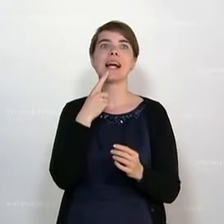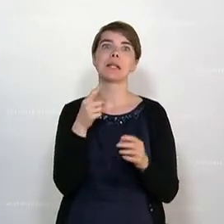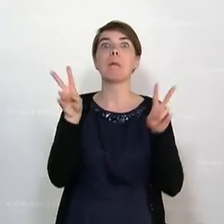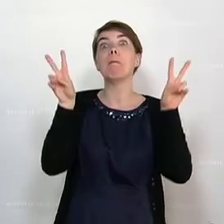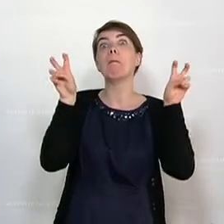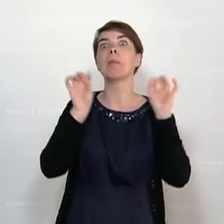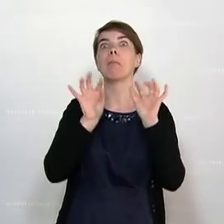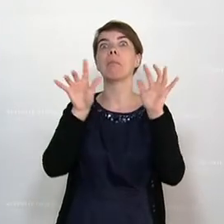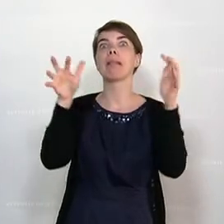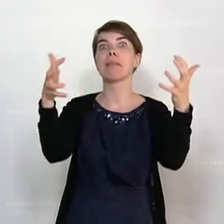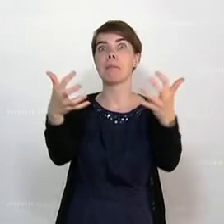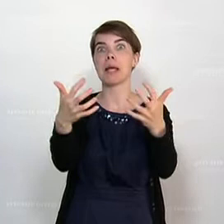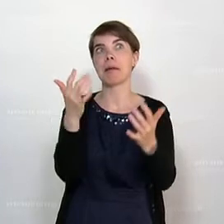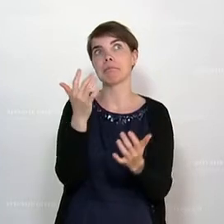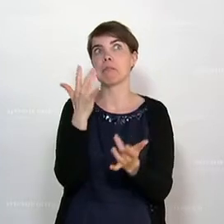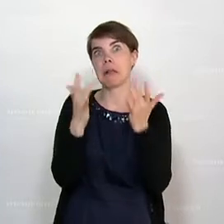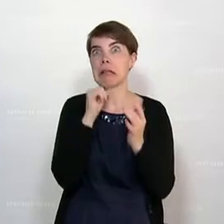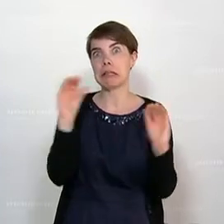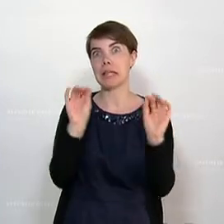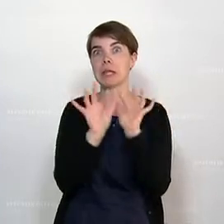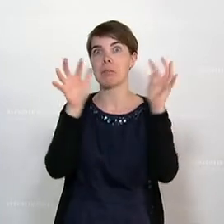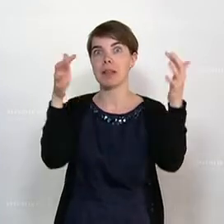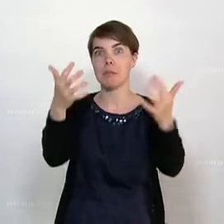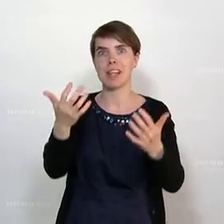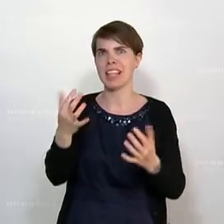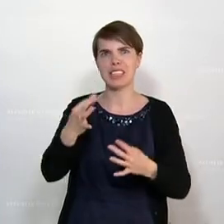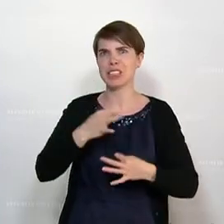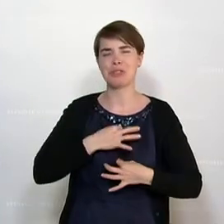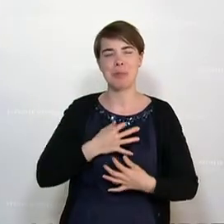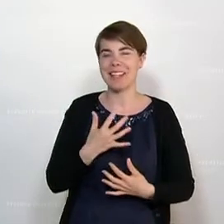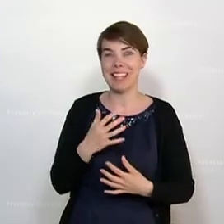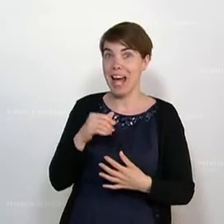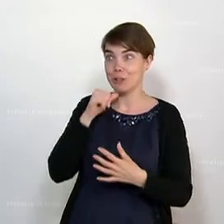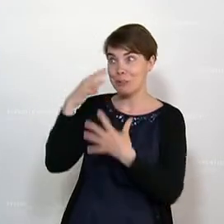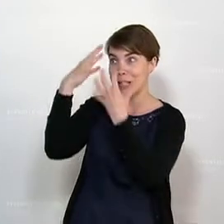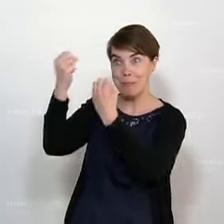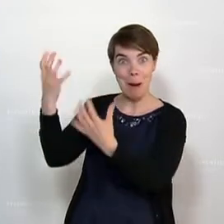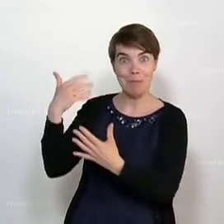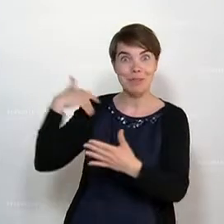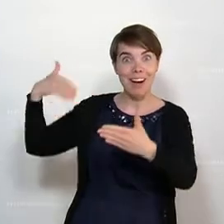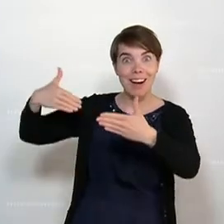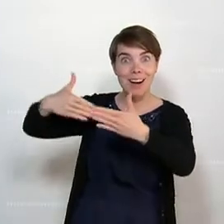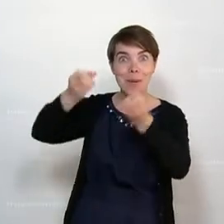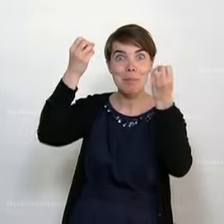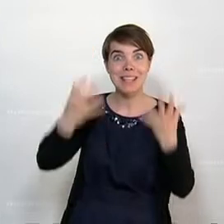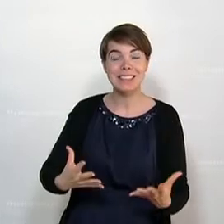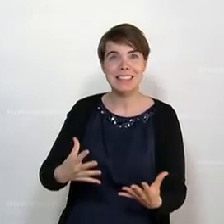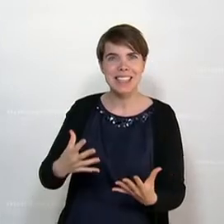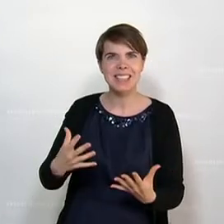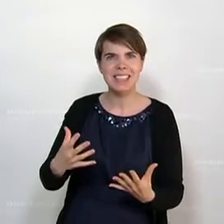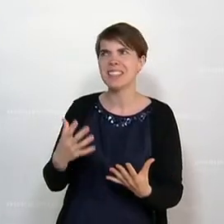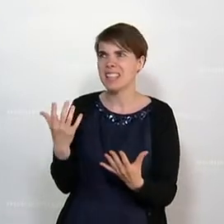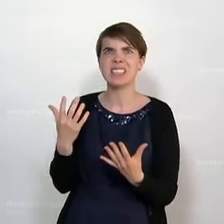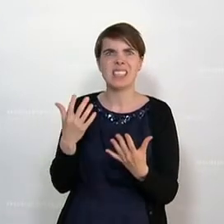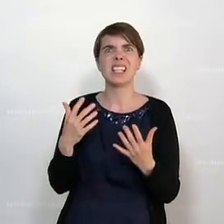bezeichnet, dann weiß man eh, dass man offensichtlich in einem Paralleluniversum lebt. Und wer Gesundheit und die Auswirkungen auf andere mit